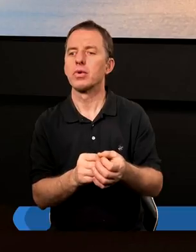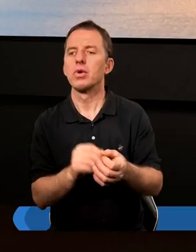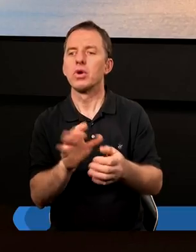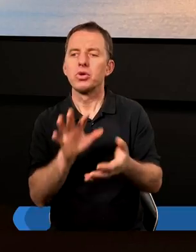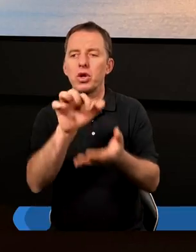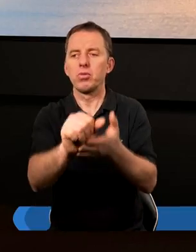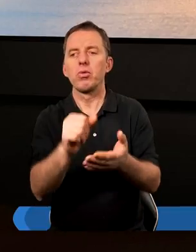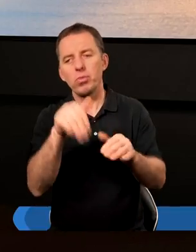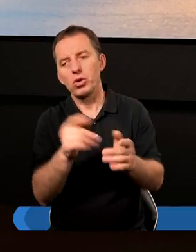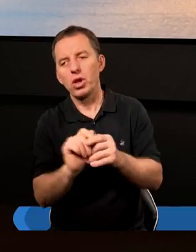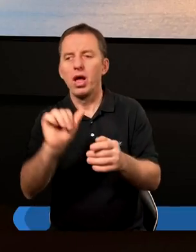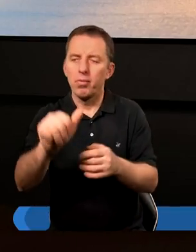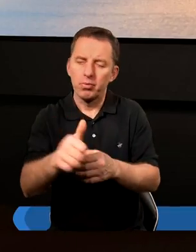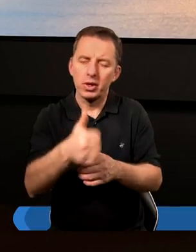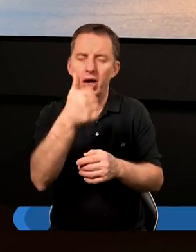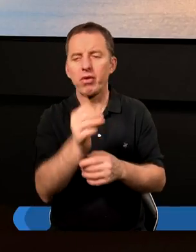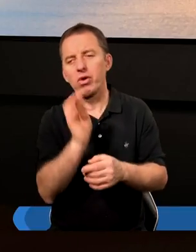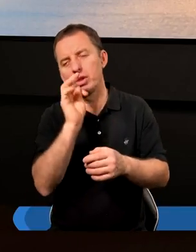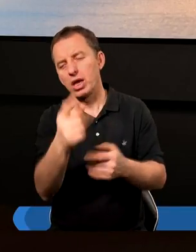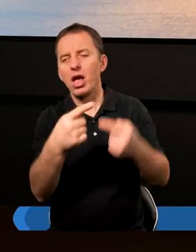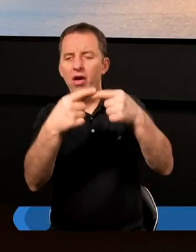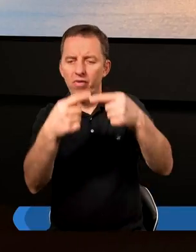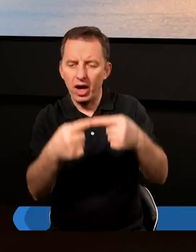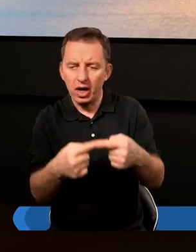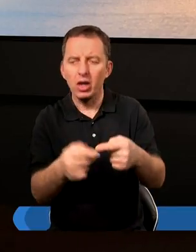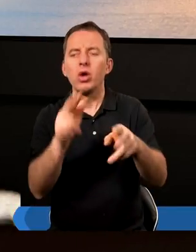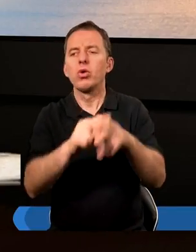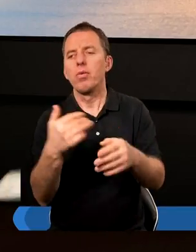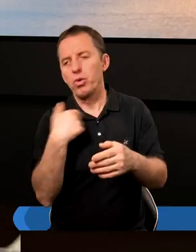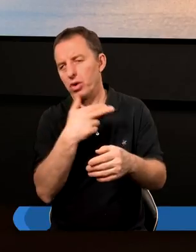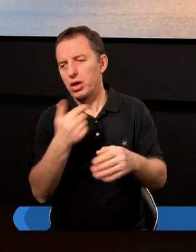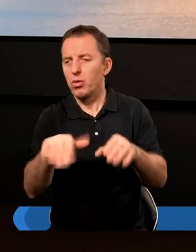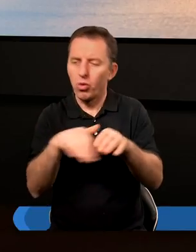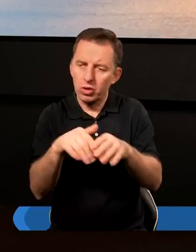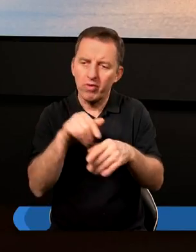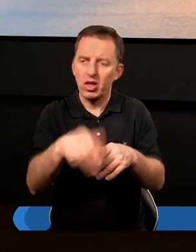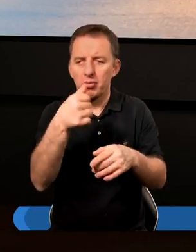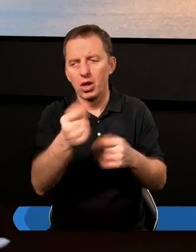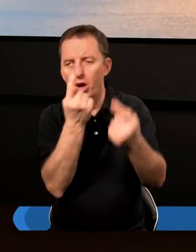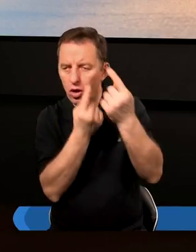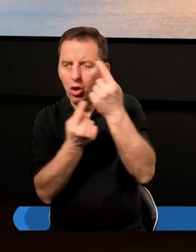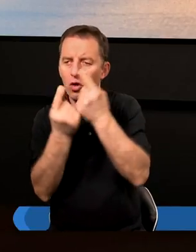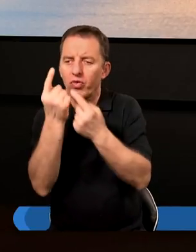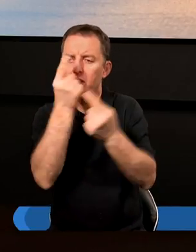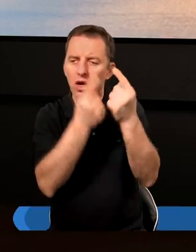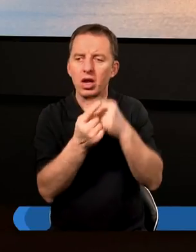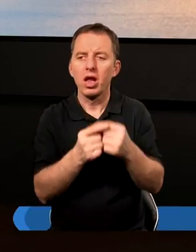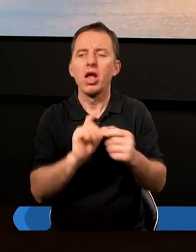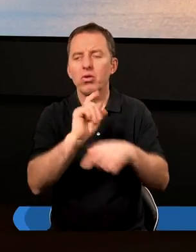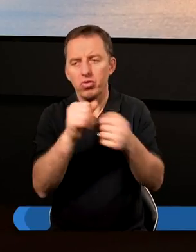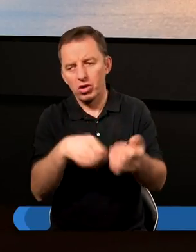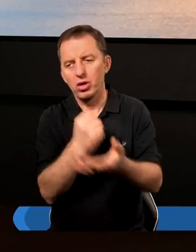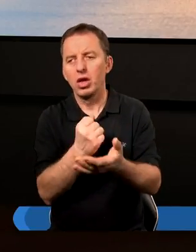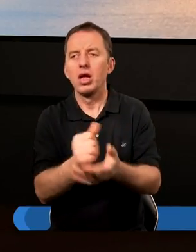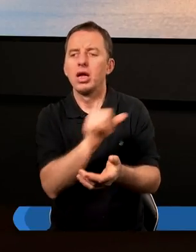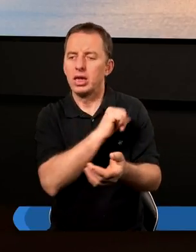Sięgnijmy może do pierwszych takich wersetów, które były naszym udziałem w tym tygodniu, kiedy rozważaliśmy kwestie